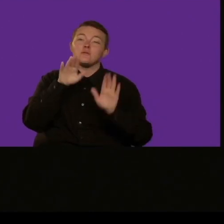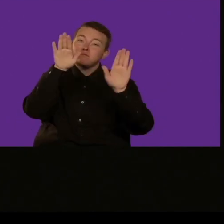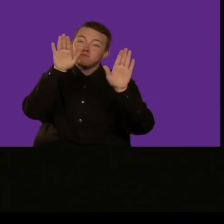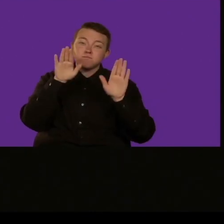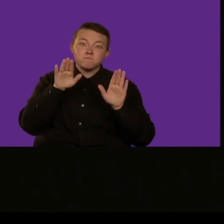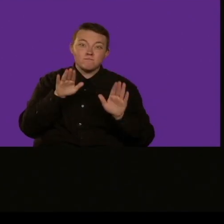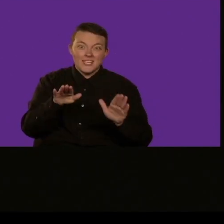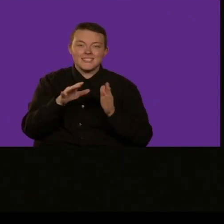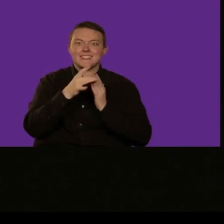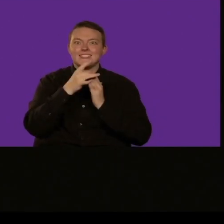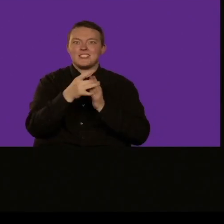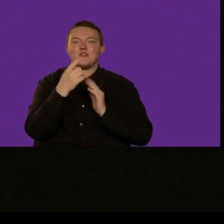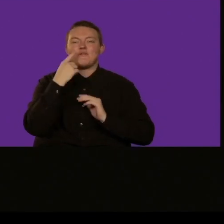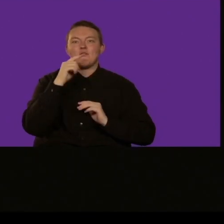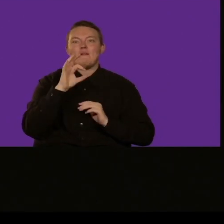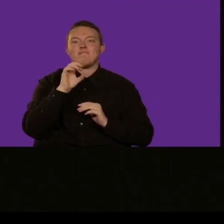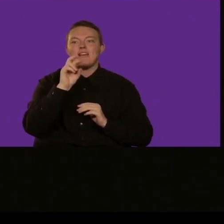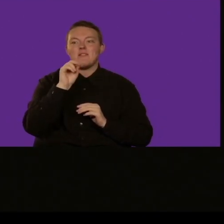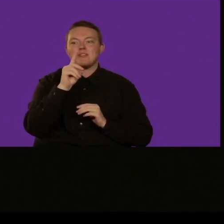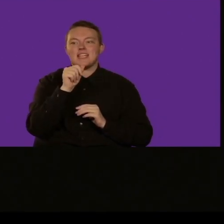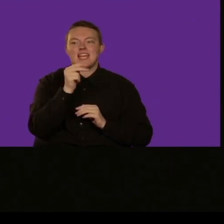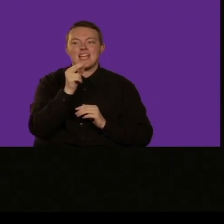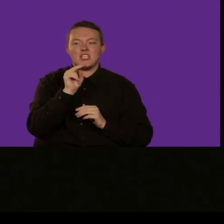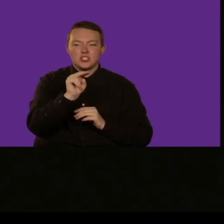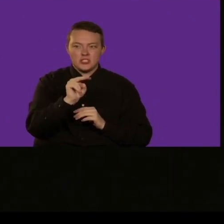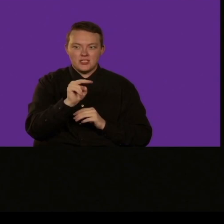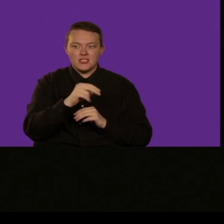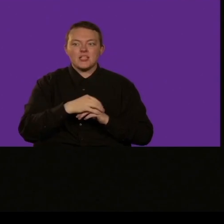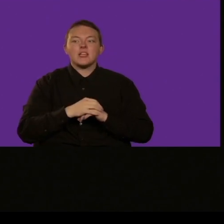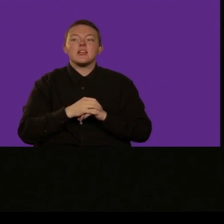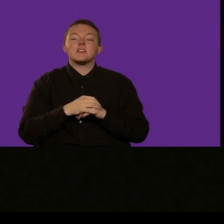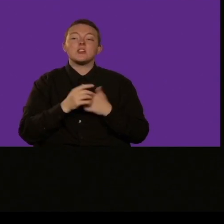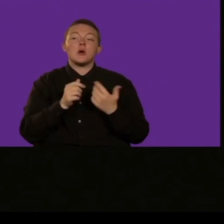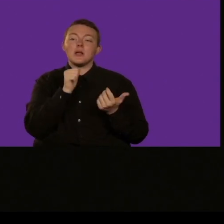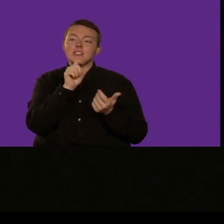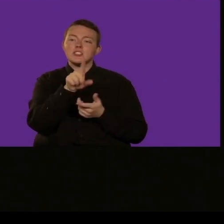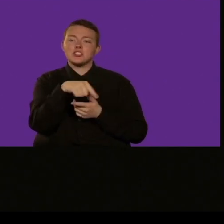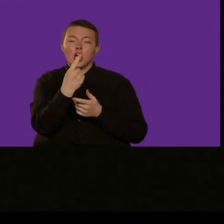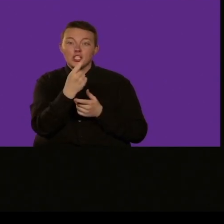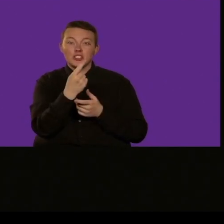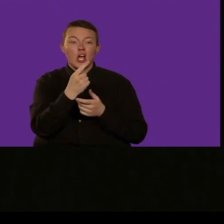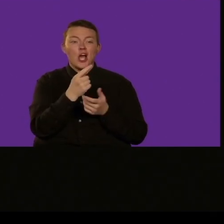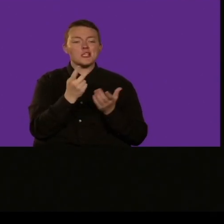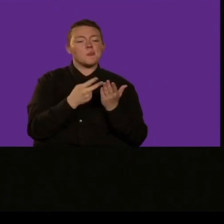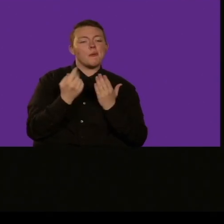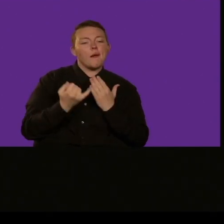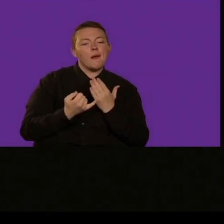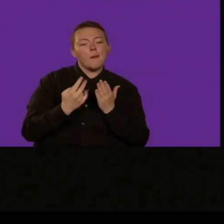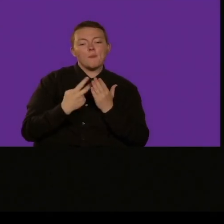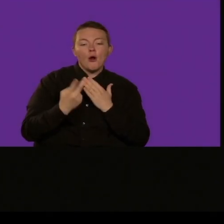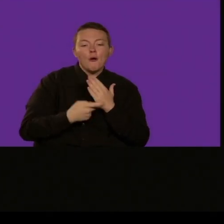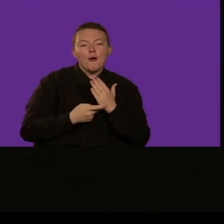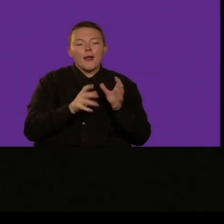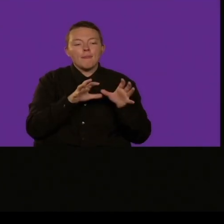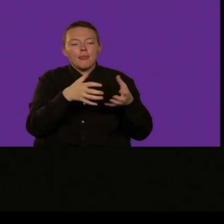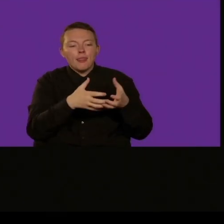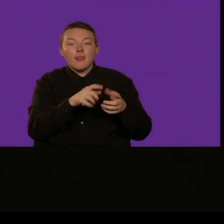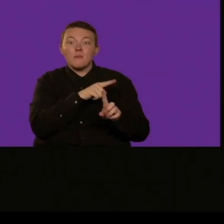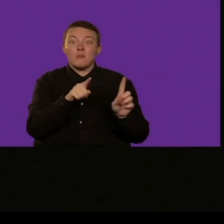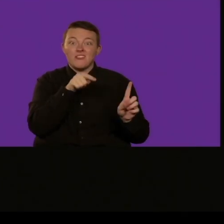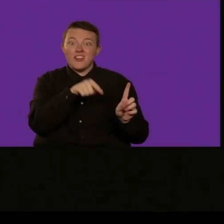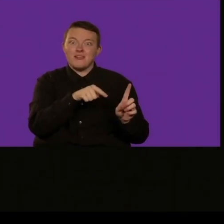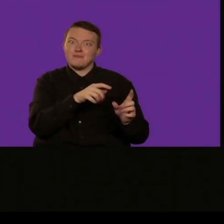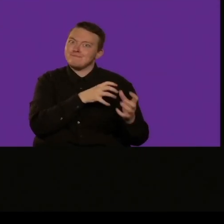Francisco ciao Carolina grazie per questa eccellente presentazione sono molto emozionata oggi mi piace il tema di questo anno